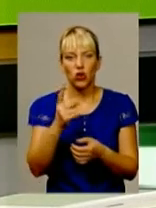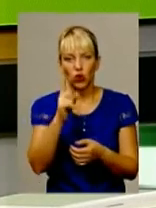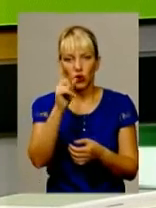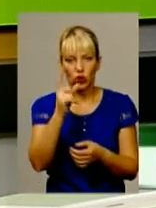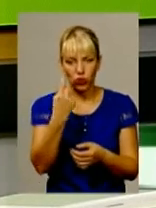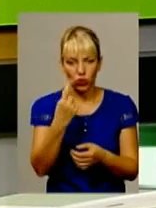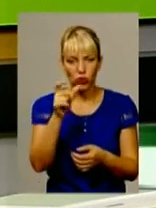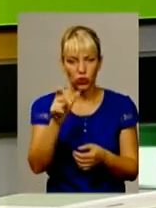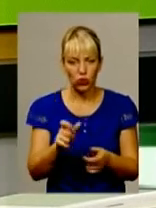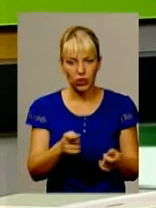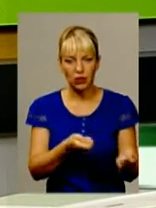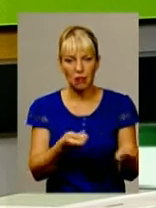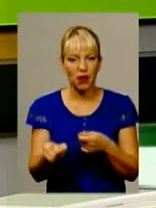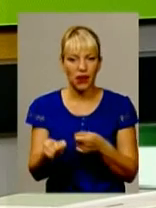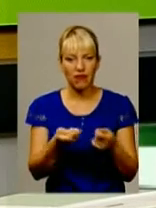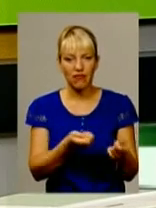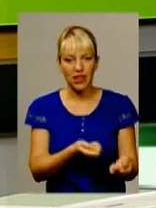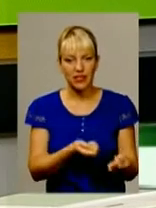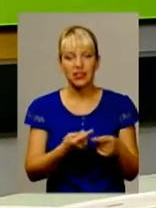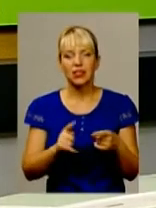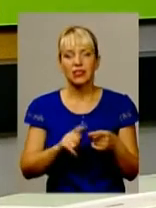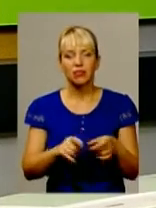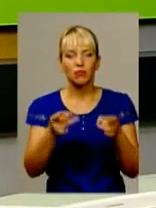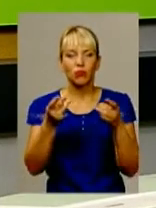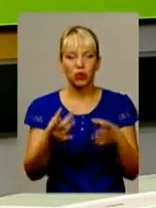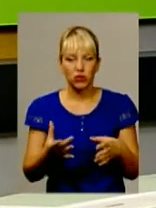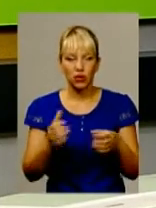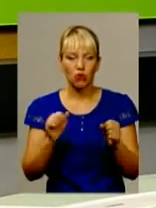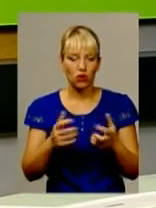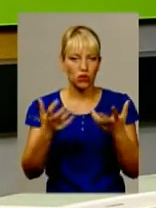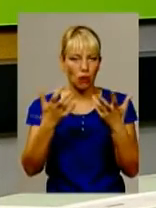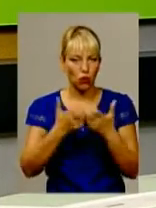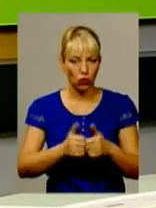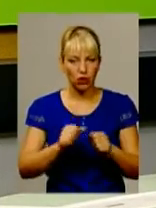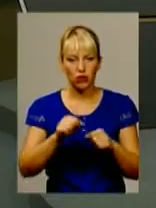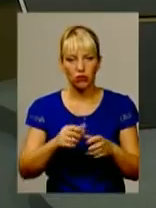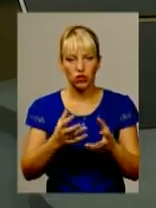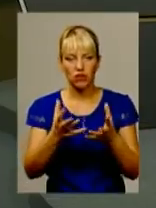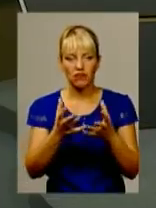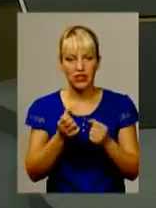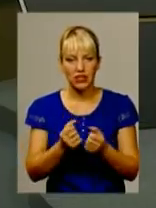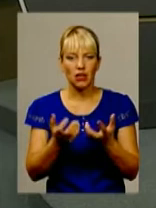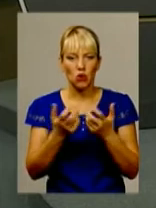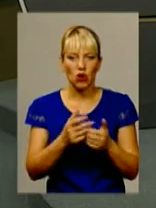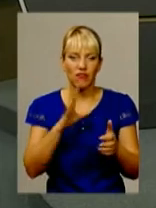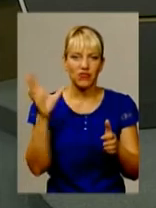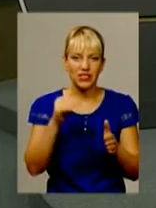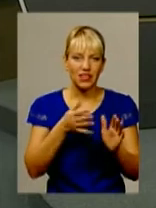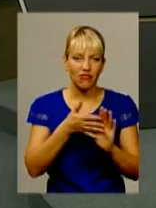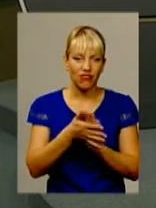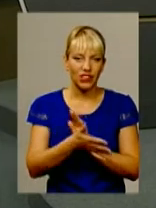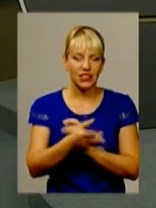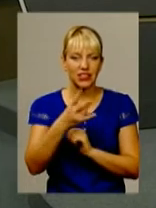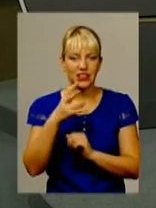Ця формула досить проста і може кожен обрахувати, тобто взяти порахувати всі витрати за